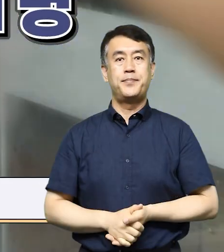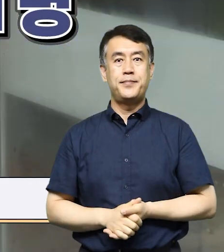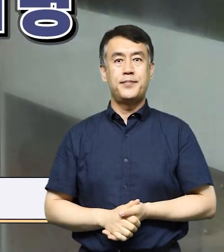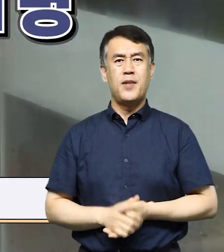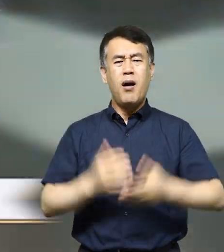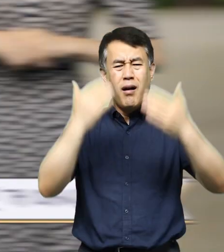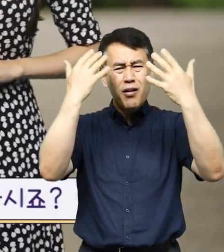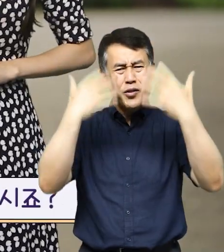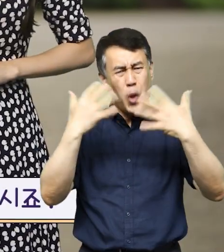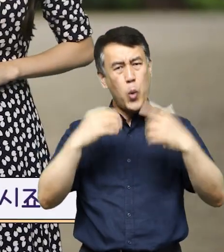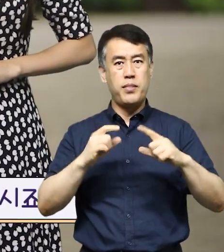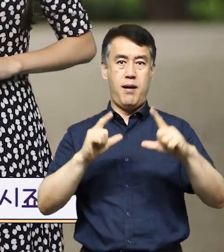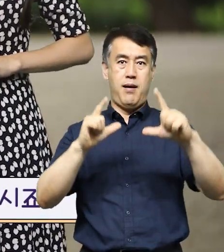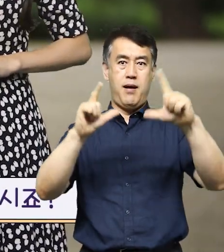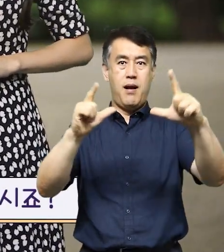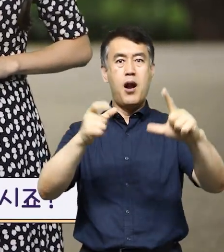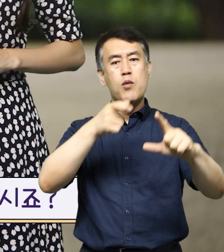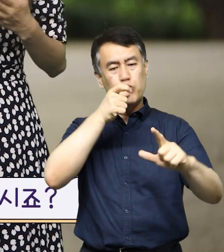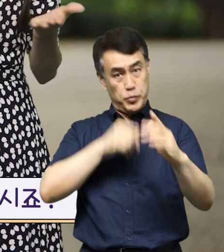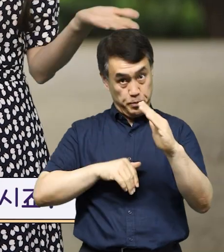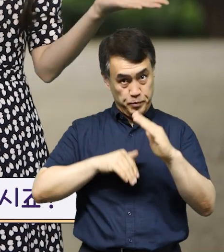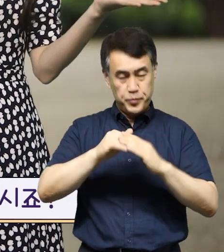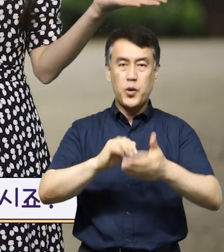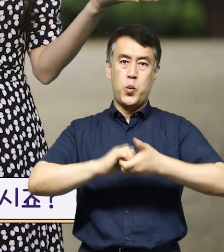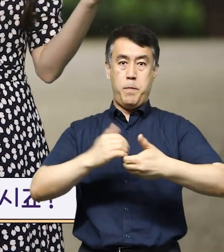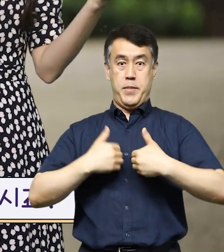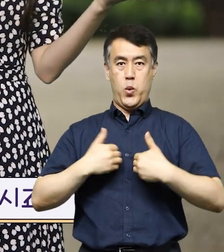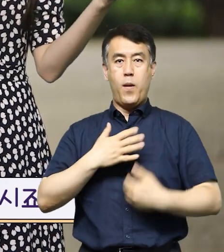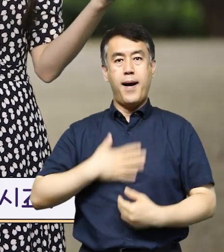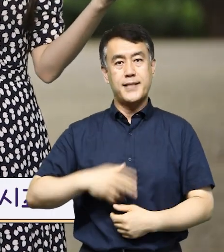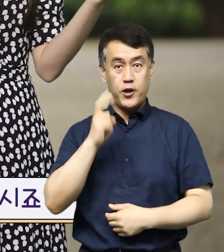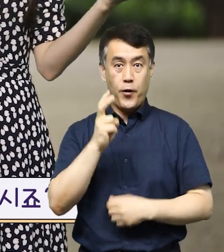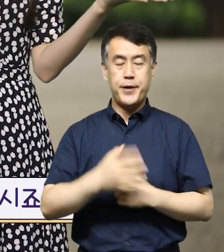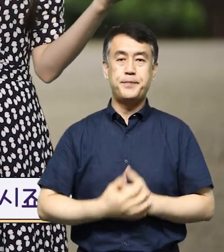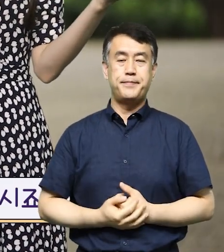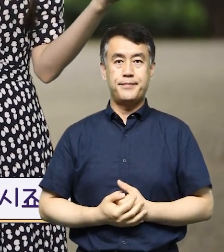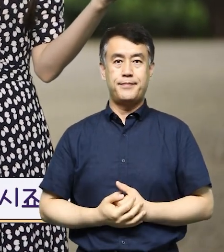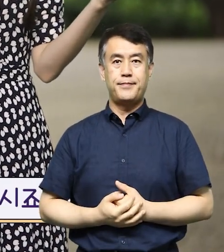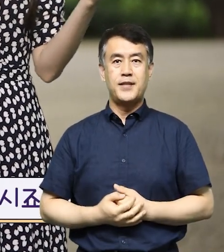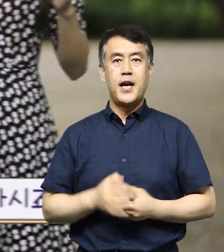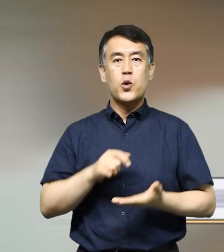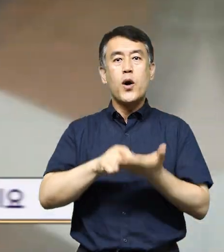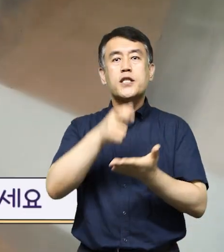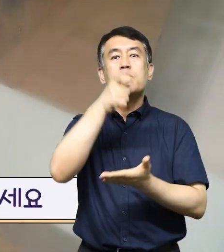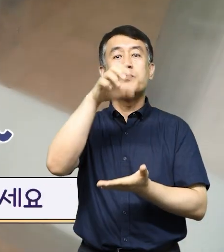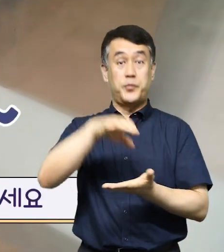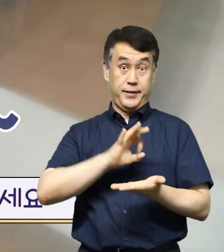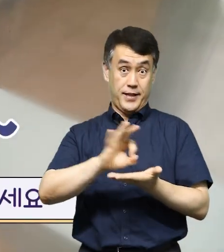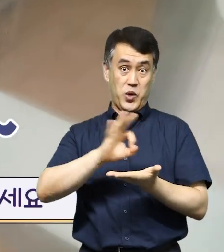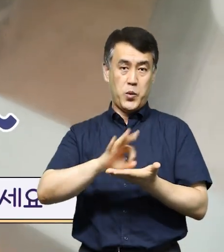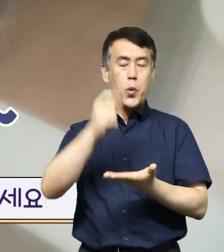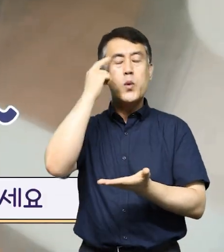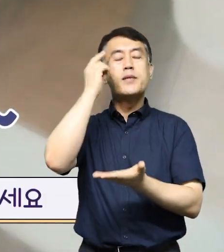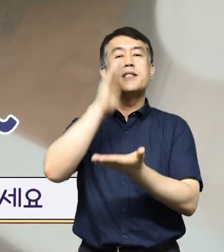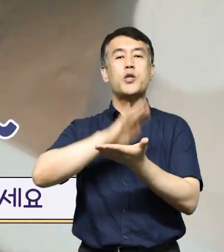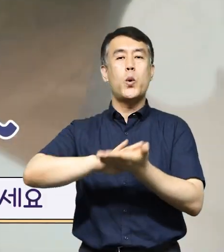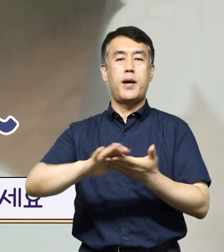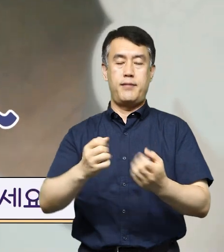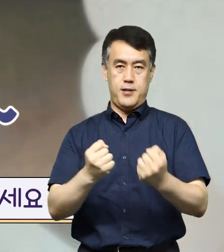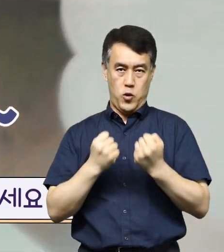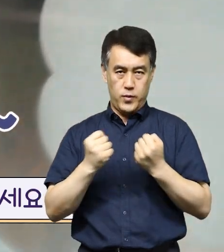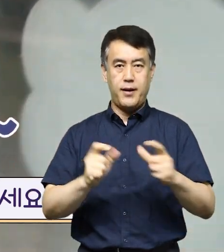있습니다 이렇게 더운 여름 날씨에 수분 보충은 필수인 거 아시죠? 광진 생수터 이용하고